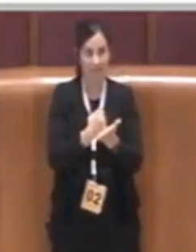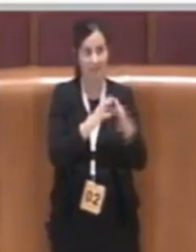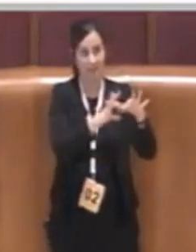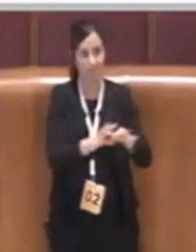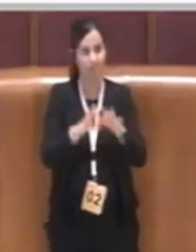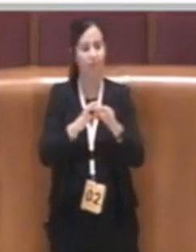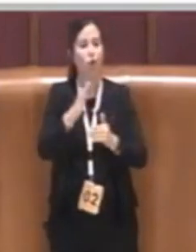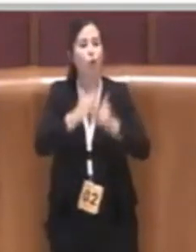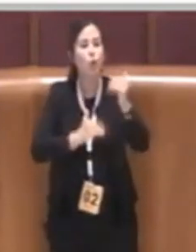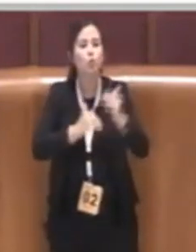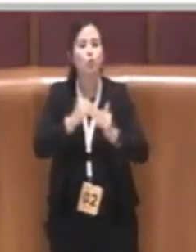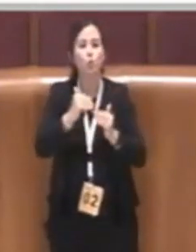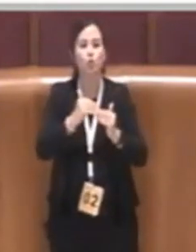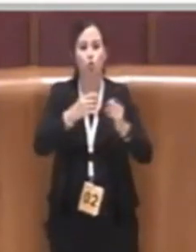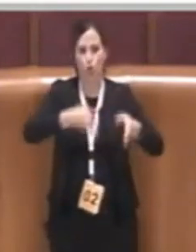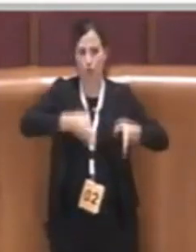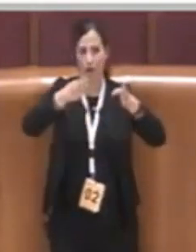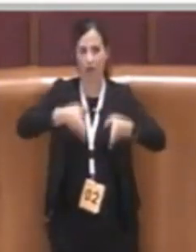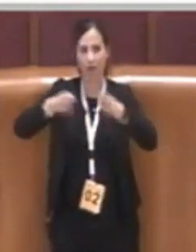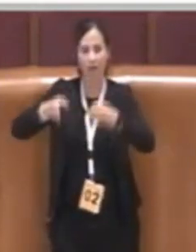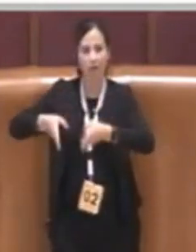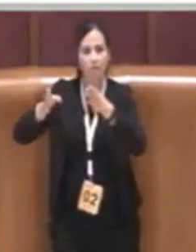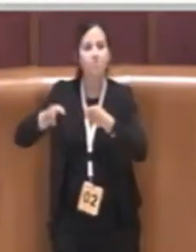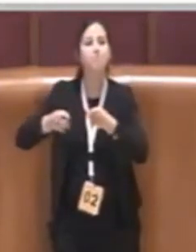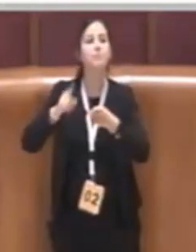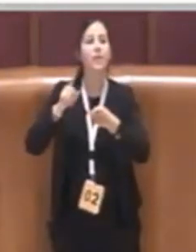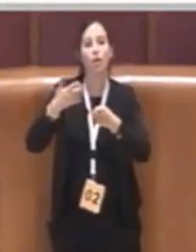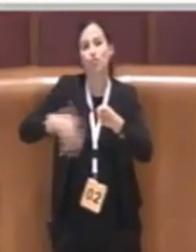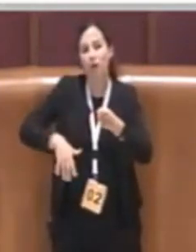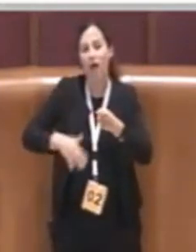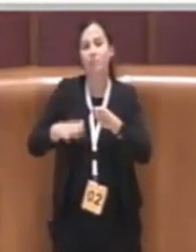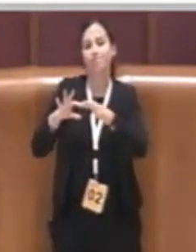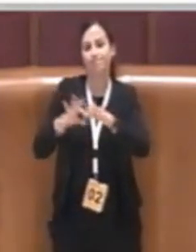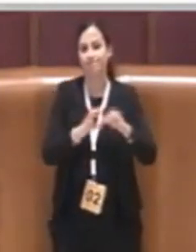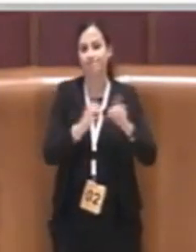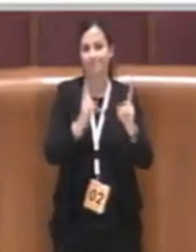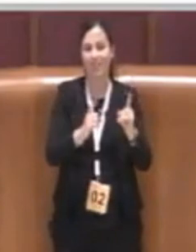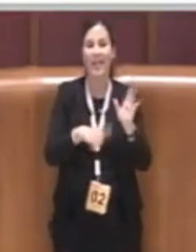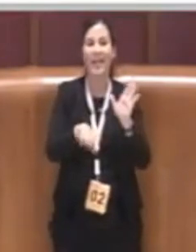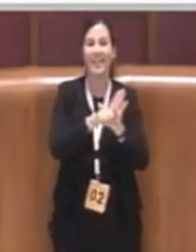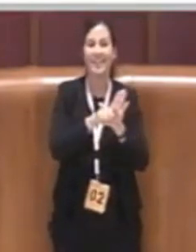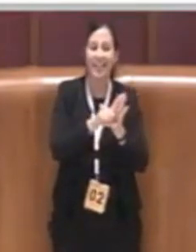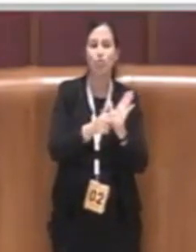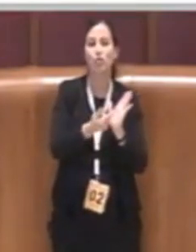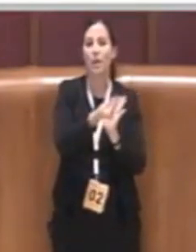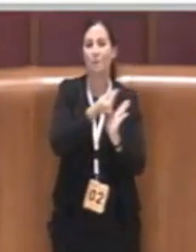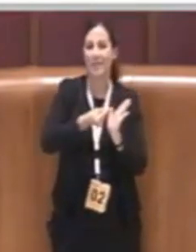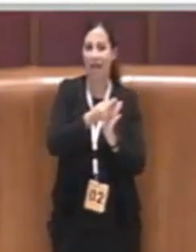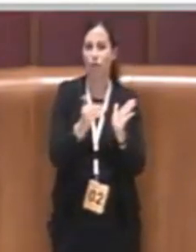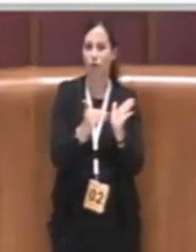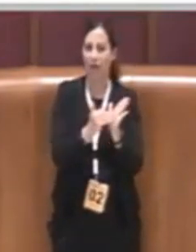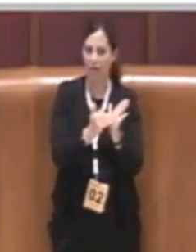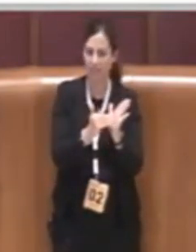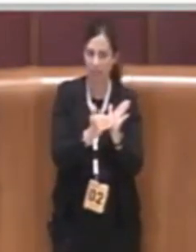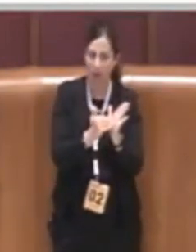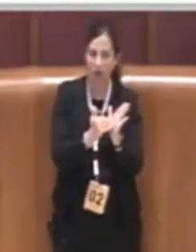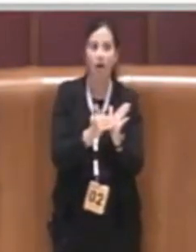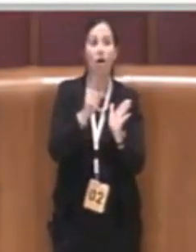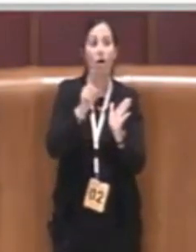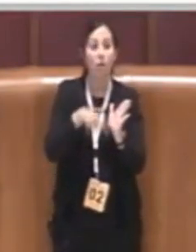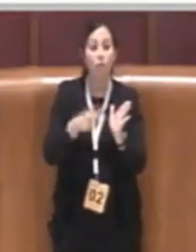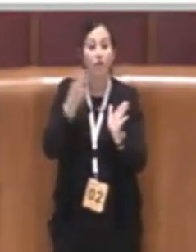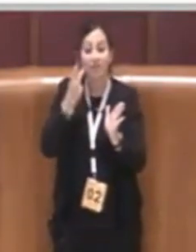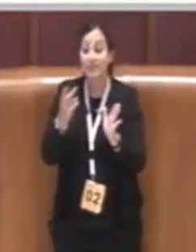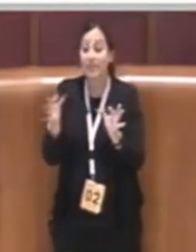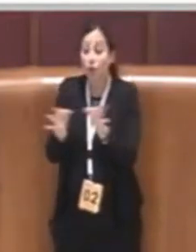in applicazione della suddetta legge piano casa e facendo un monitoraggio anche delle convenzioni urbanistiche ad oggi già